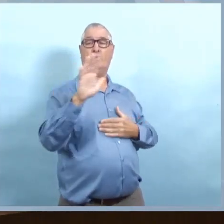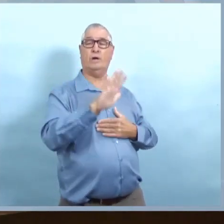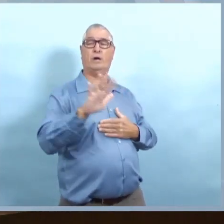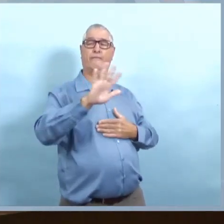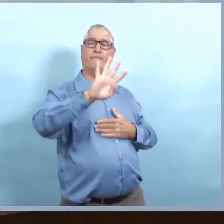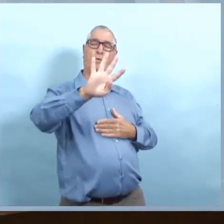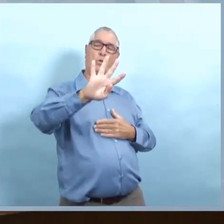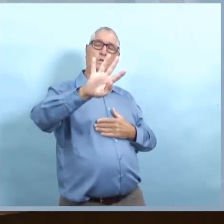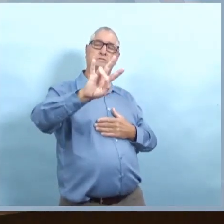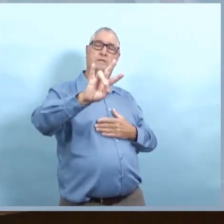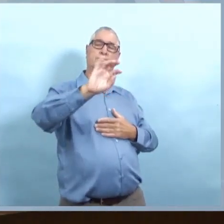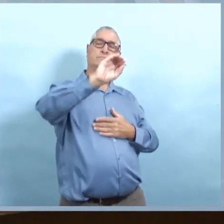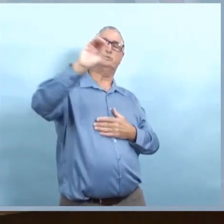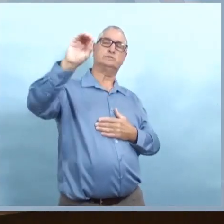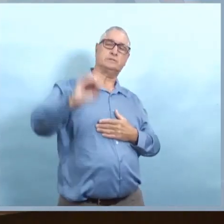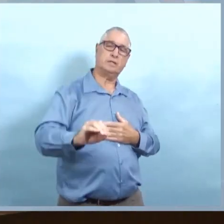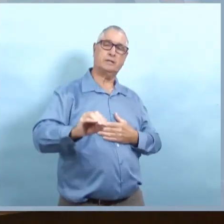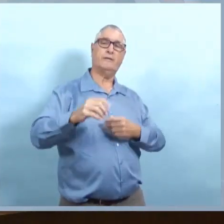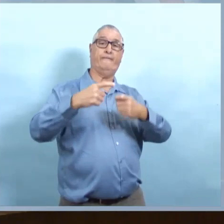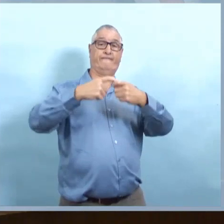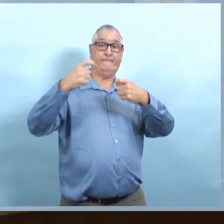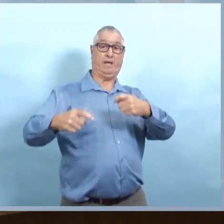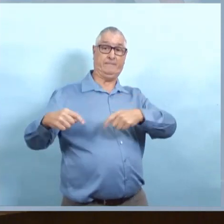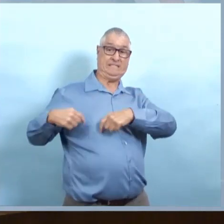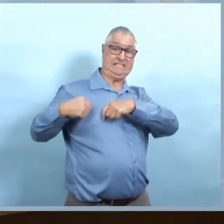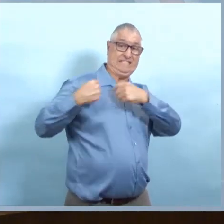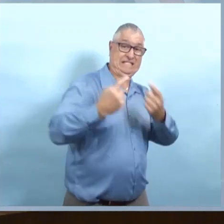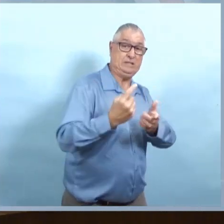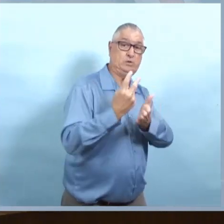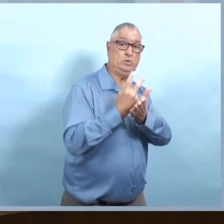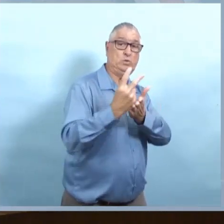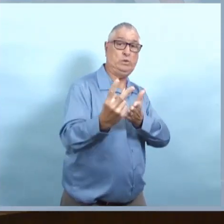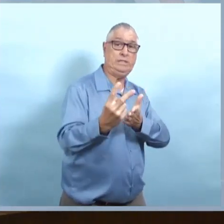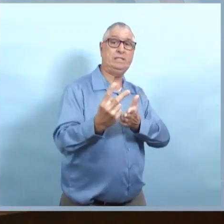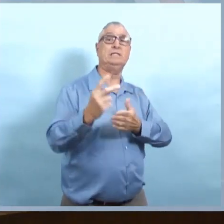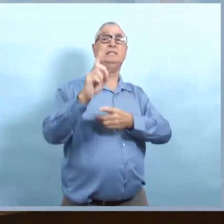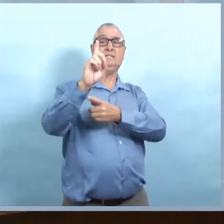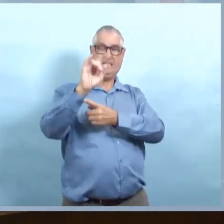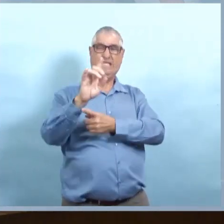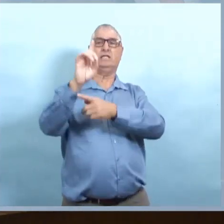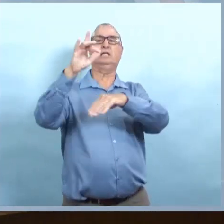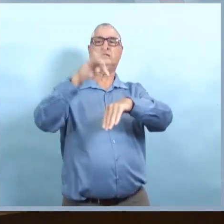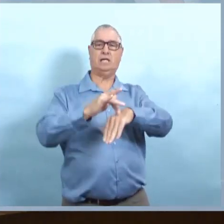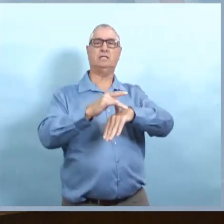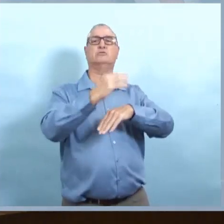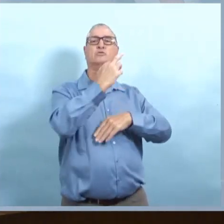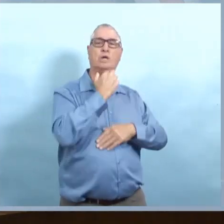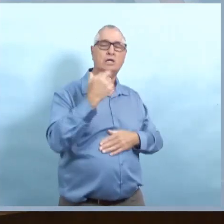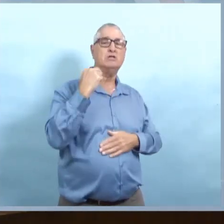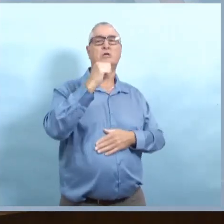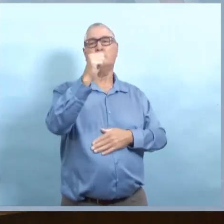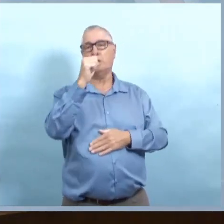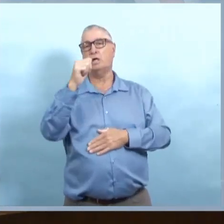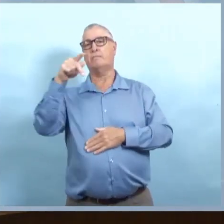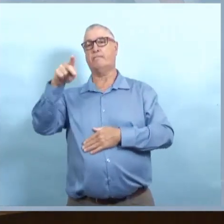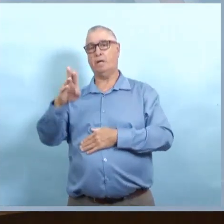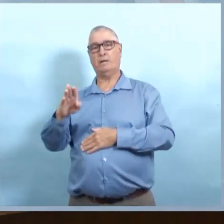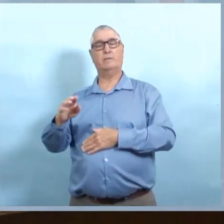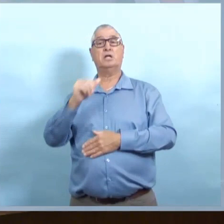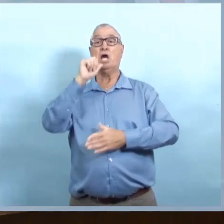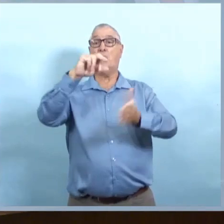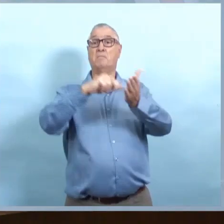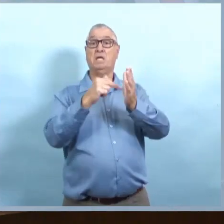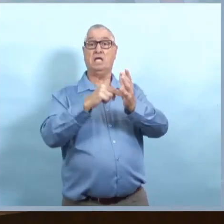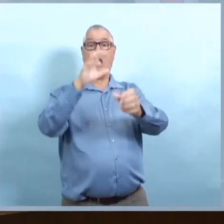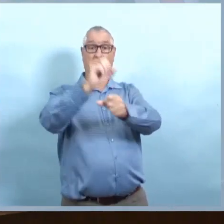C'est difficile de répondre à ça. Quand nous avons fait l'épidémiologie tard la semaine dernière, je crois qu'il y avait 47 %